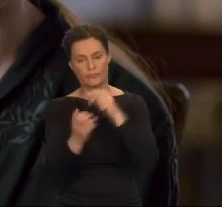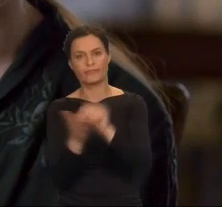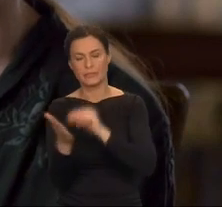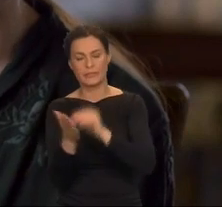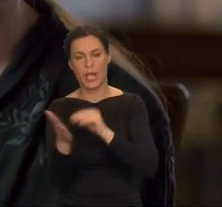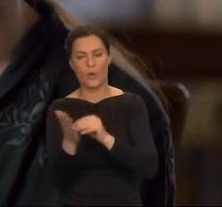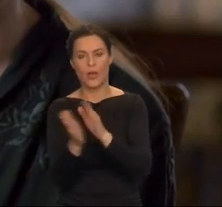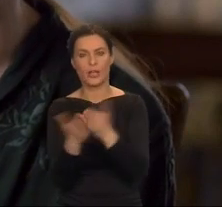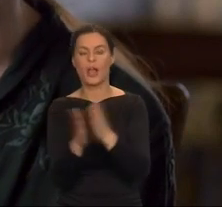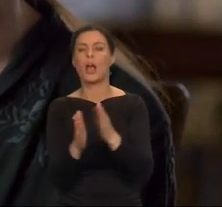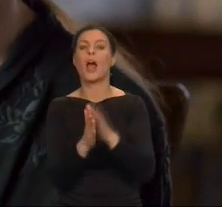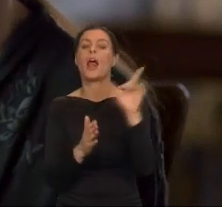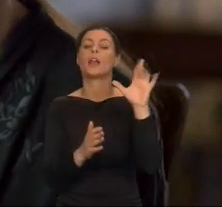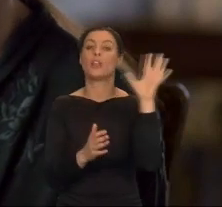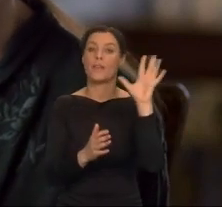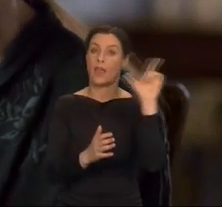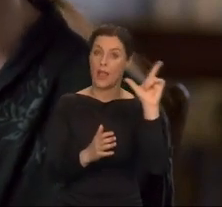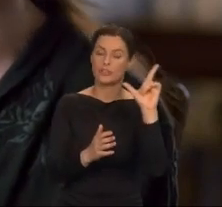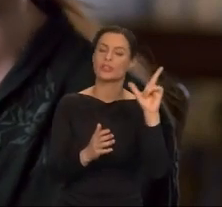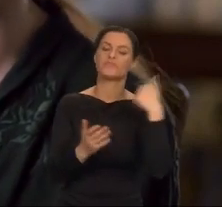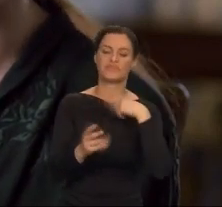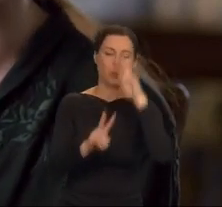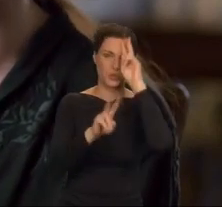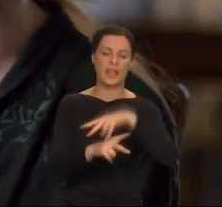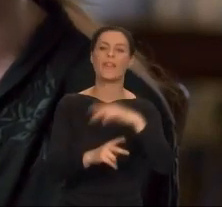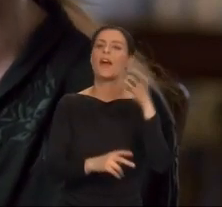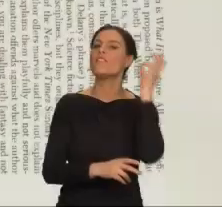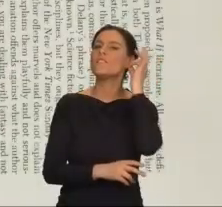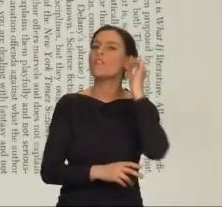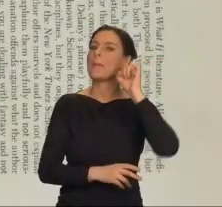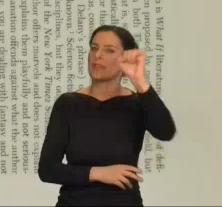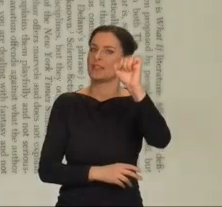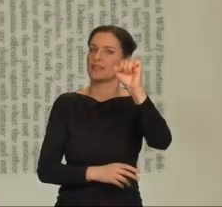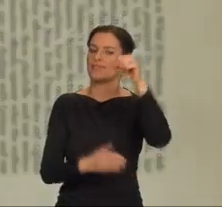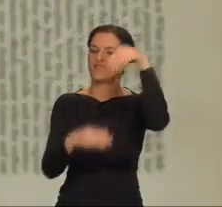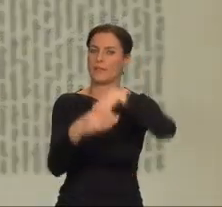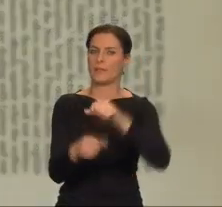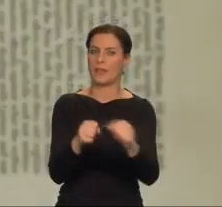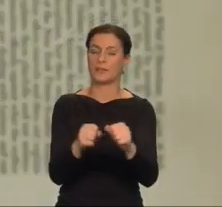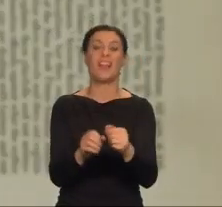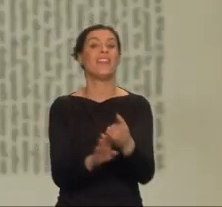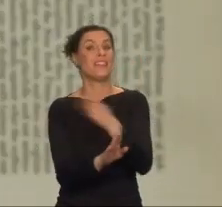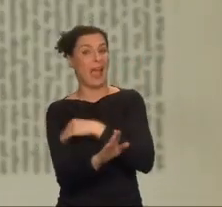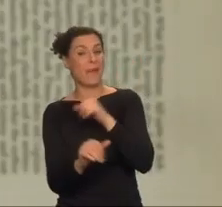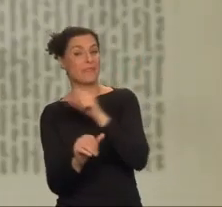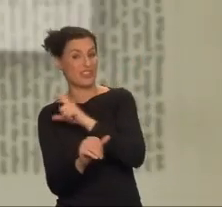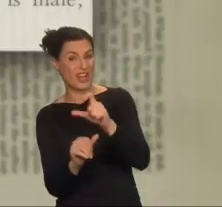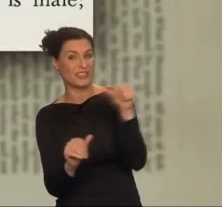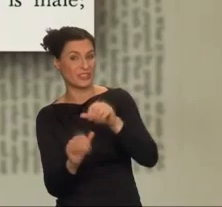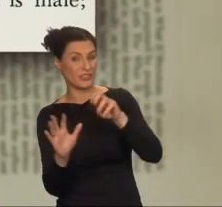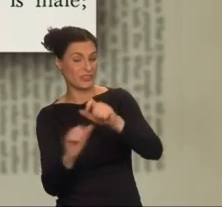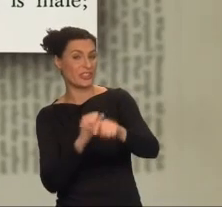Lewą rękę ciemnością uznano za powieść feministyczną i na pewno w tamtym czasie nią była. Ale